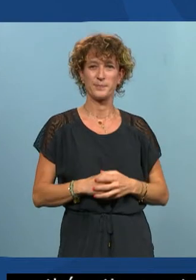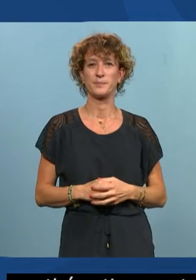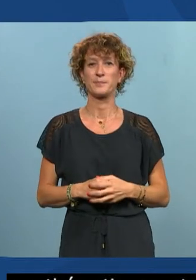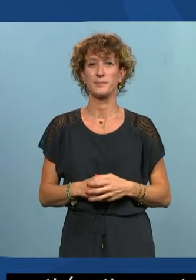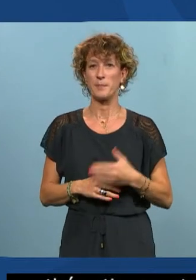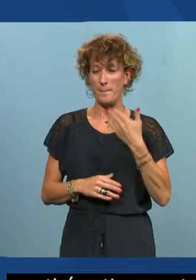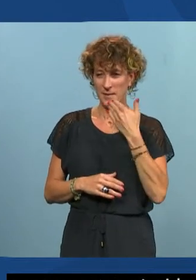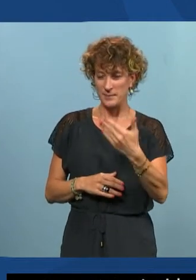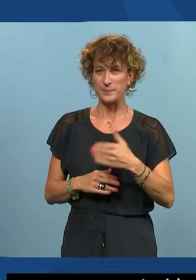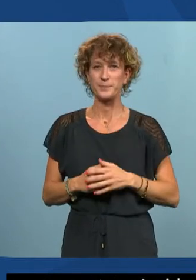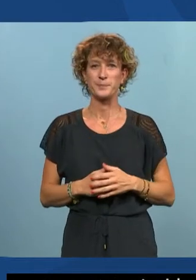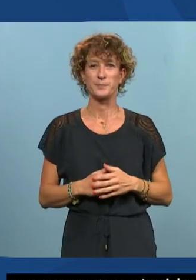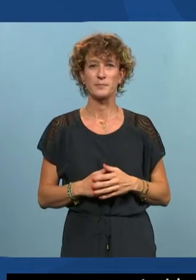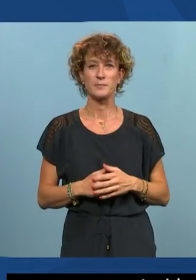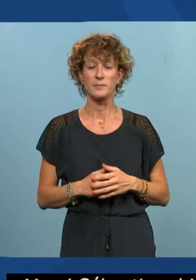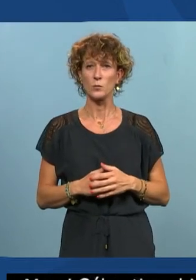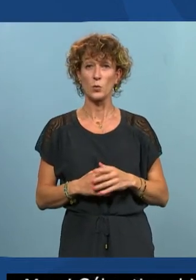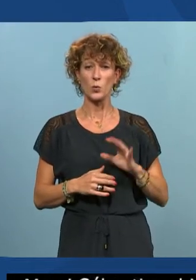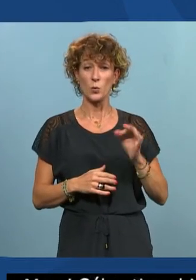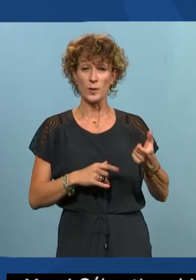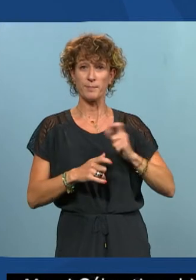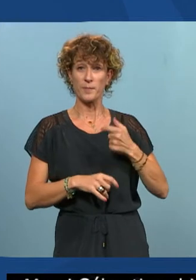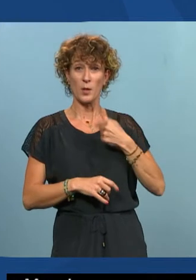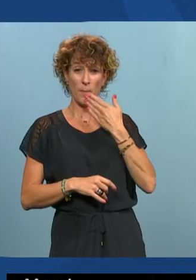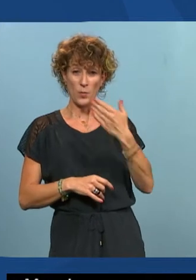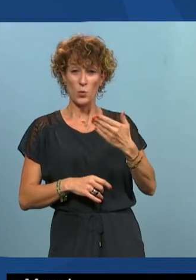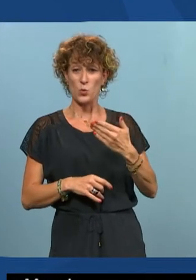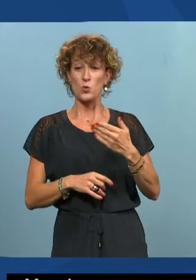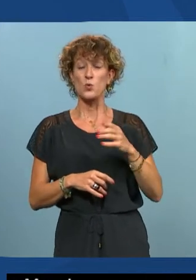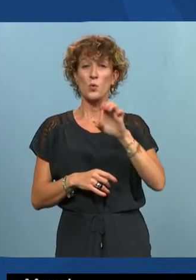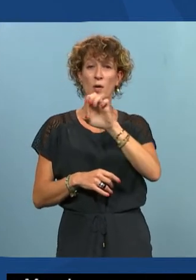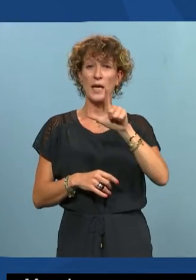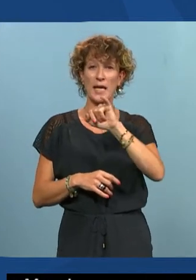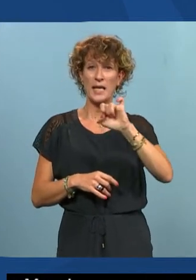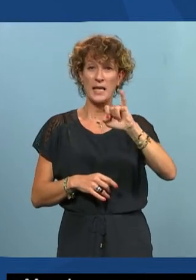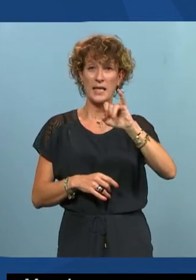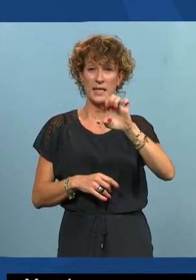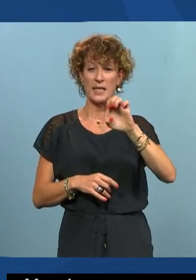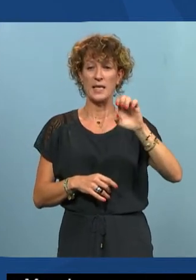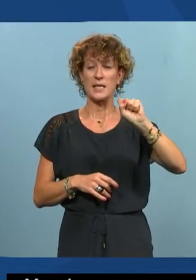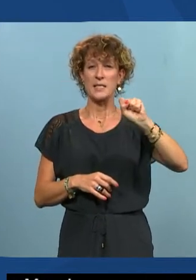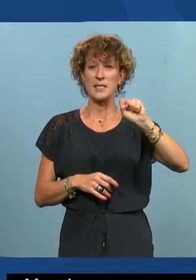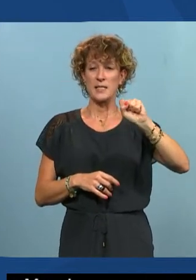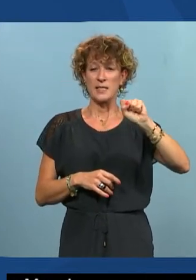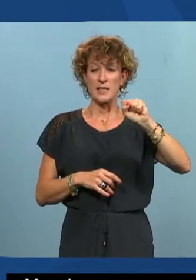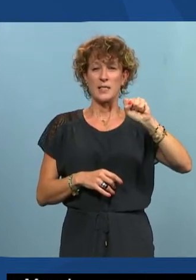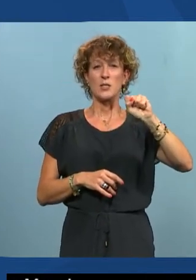Merci. Elie Slohim. Bonjour. Je suis Elie Slohim. Je suis président de la société HopQuast. On travaille sur l'assurance qualité web, c